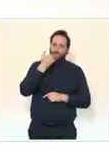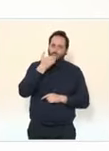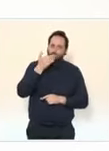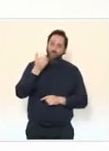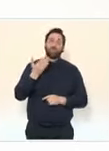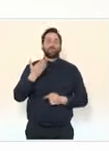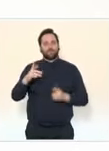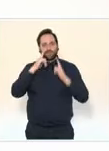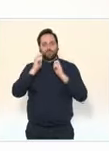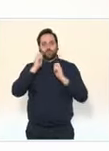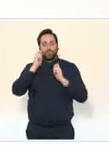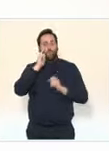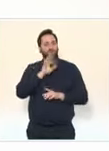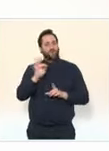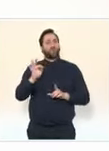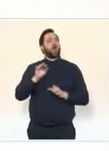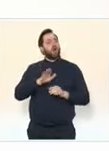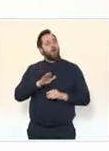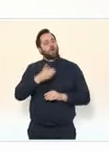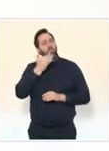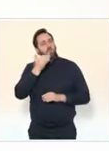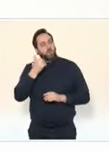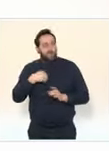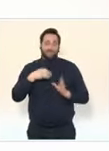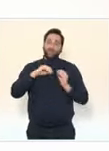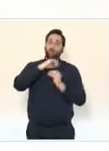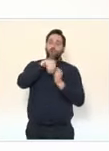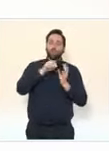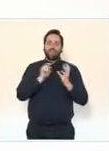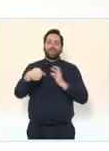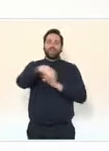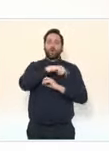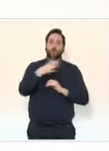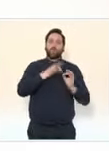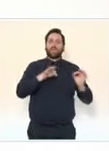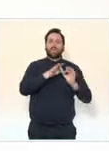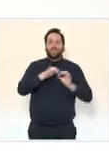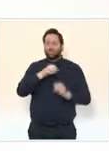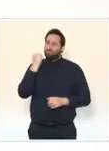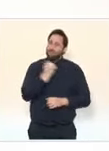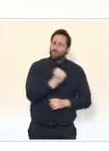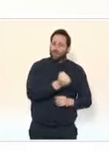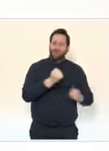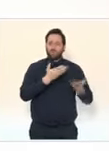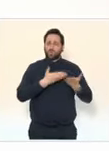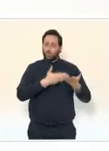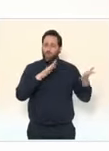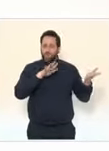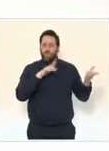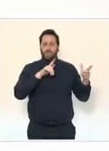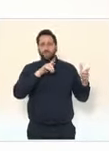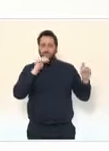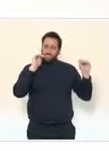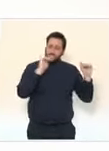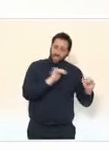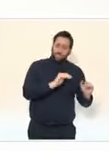et il ne faudrait pas que leur développement, leur diffusion, vienne réduire à néant les efforts faits par l'ensemble de nos concitoyens. C'est